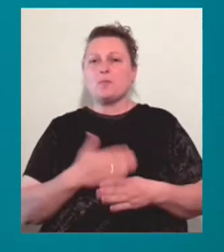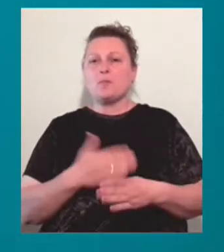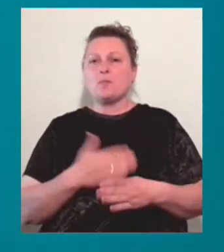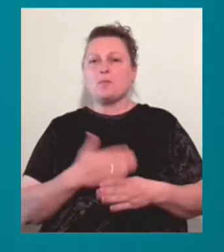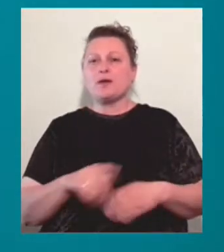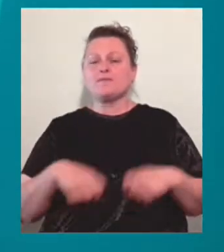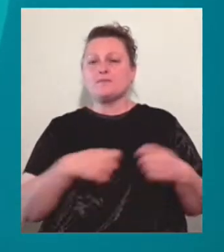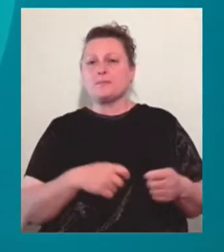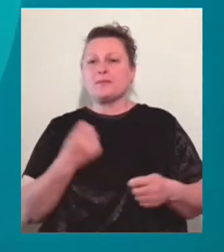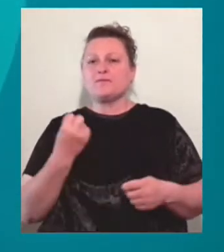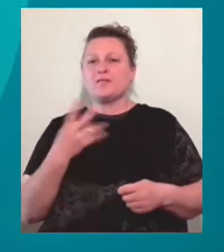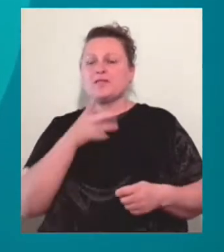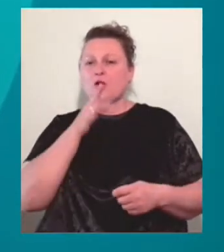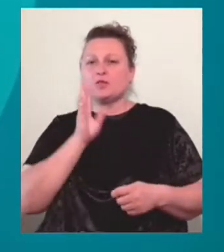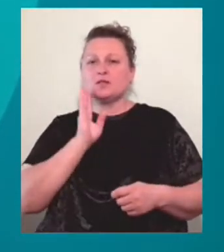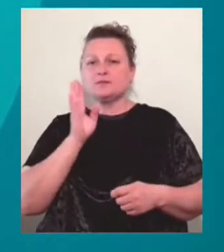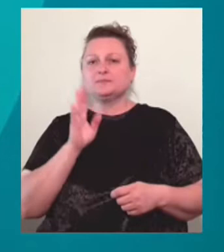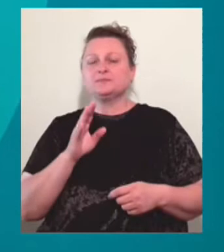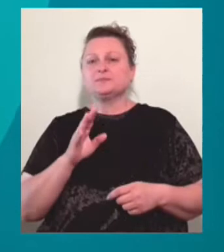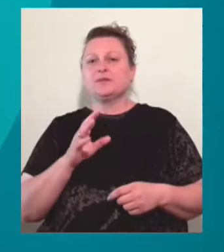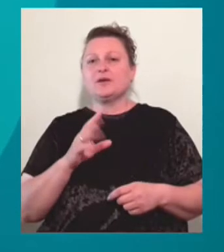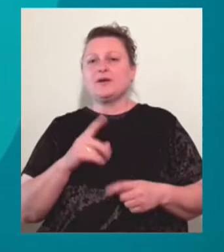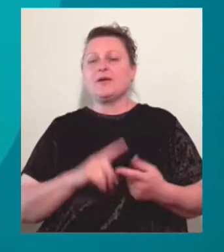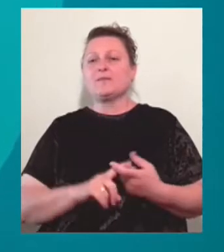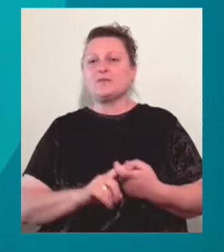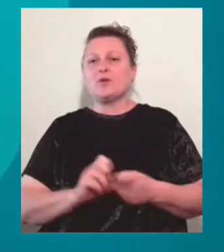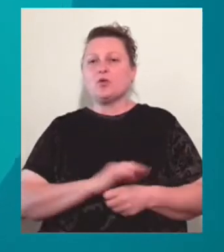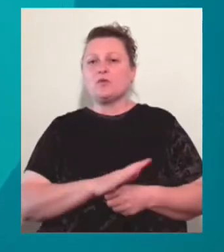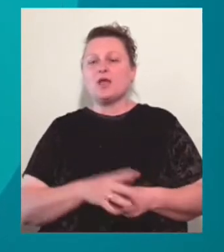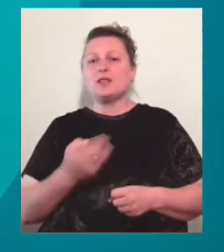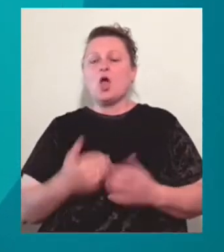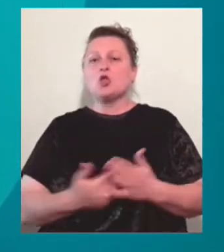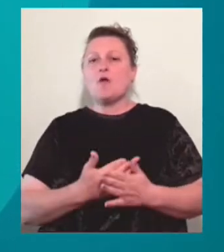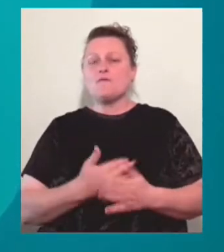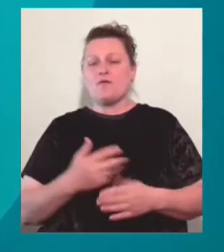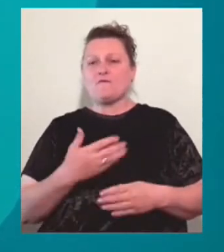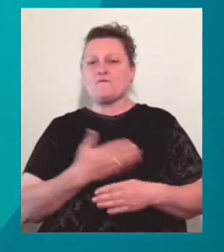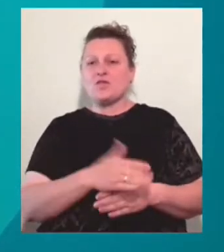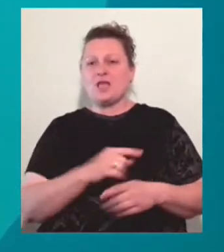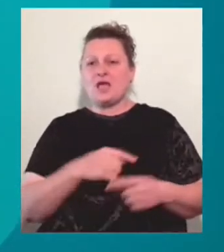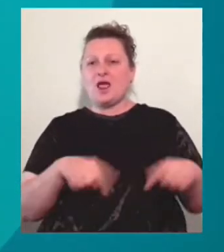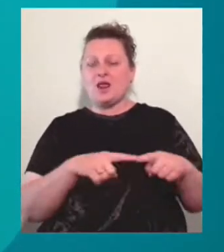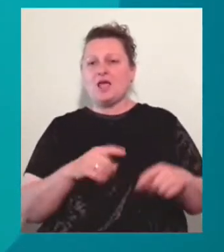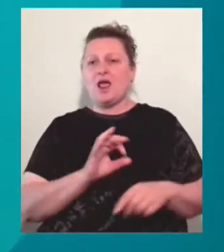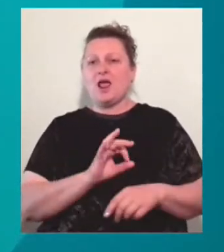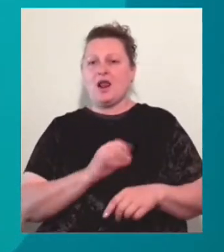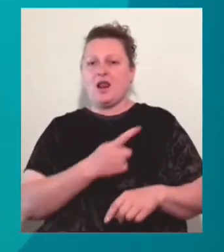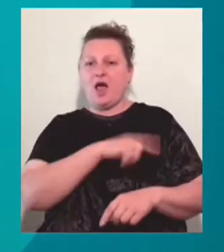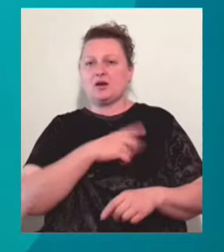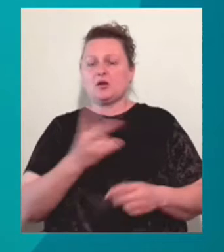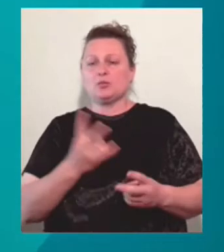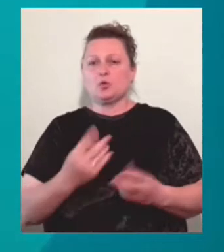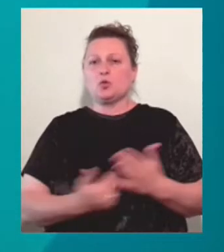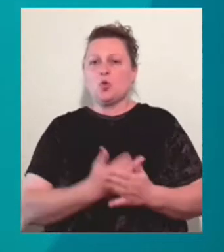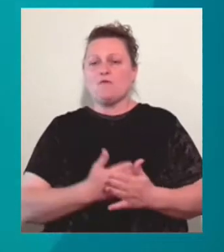сьогодні у 12-й. Під час пандемії устаткування необхідно для нових відділень лікарень, розказала Суспільному заступниця директорки медичного закладу